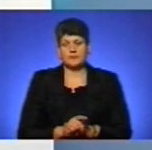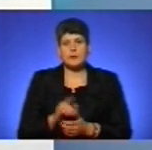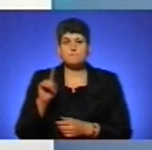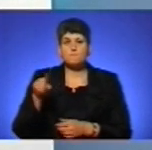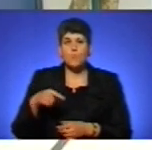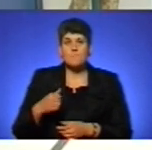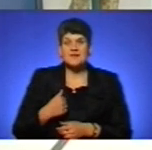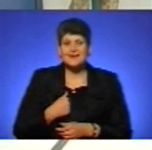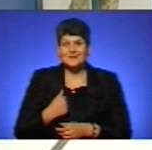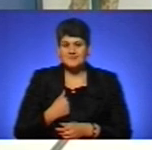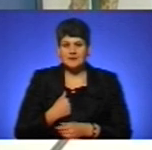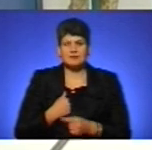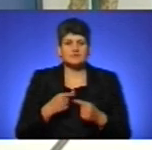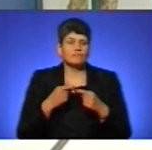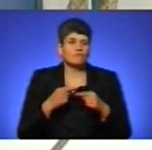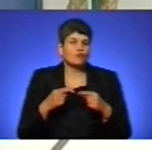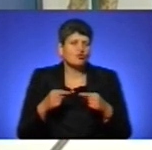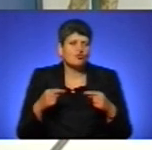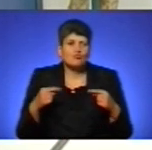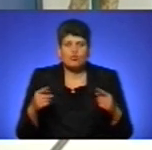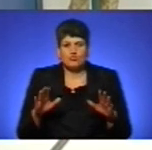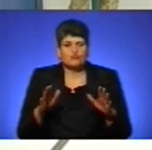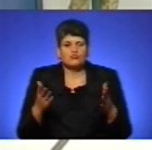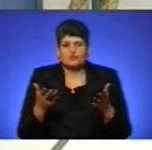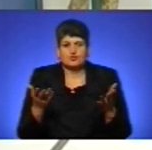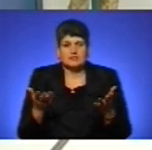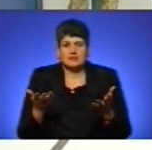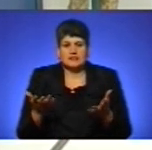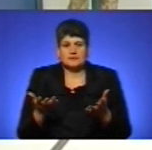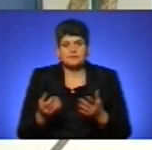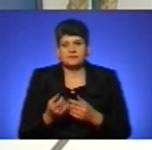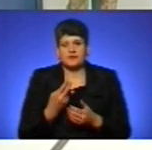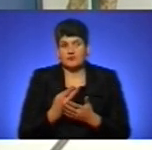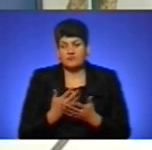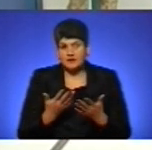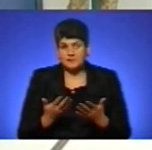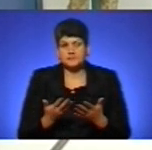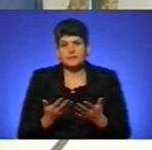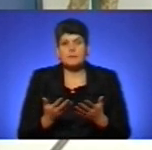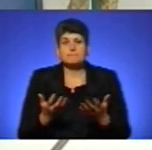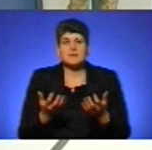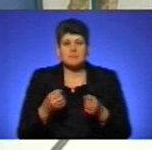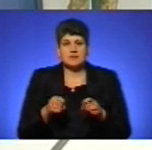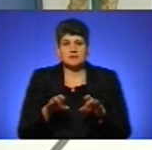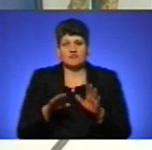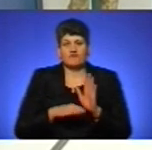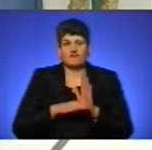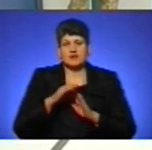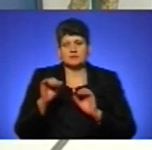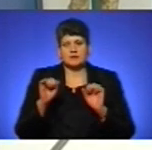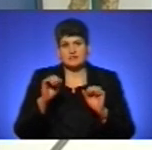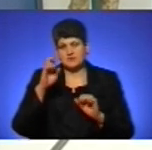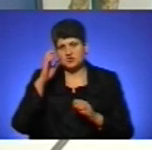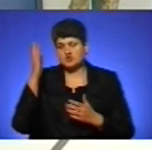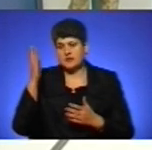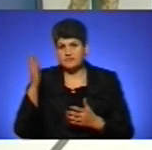Мобілізація в будь її, скажімо так, проявлені, приймається рішенням вищим керівництвом держави.